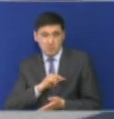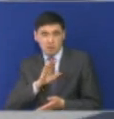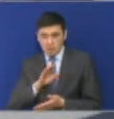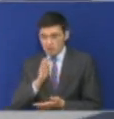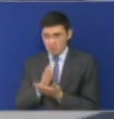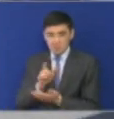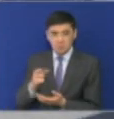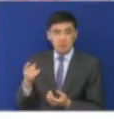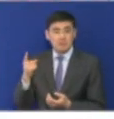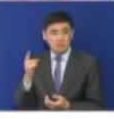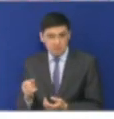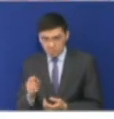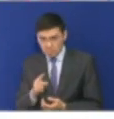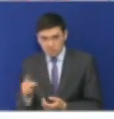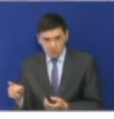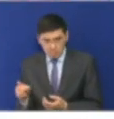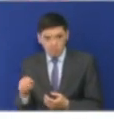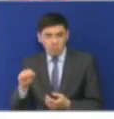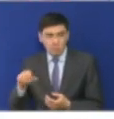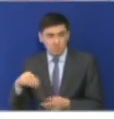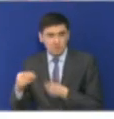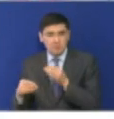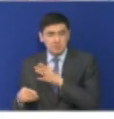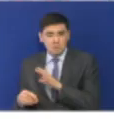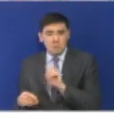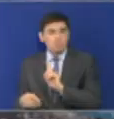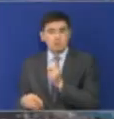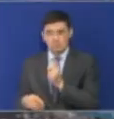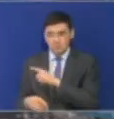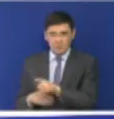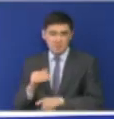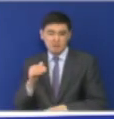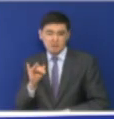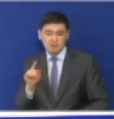так как большинство являются физическими лицами. Бакатгуль Казец, Телеканал Семей.